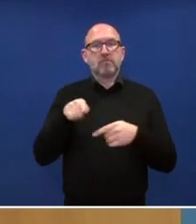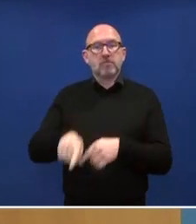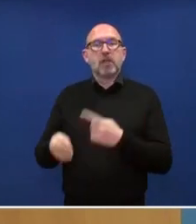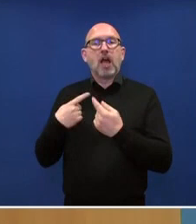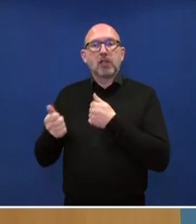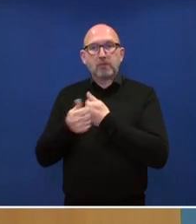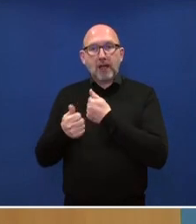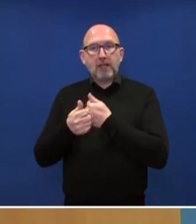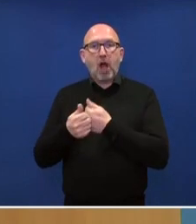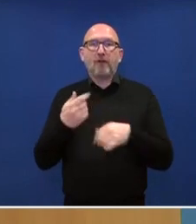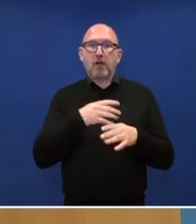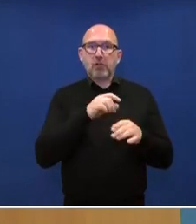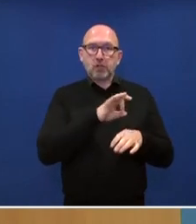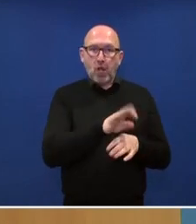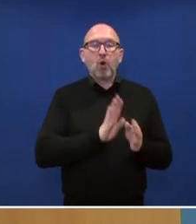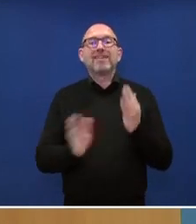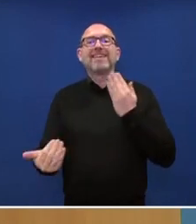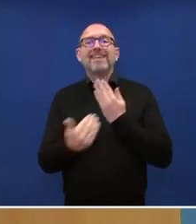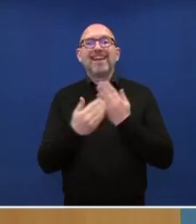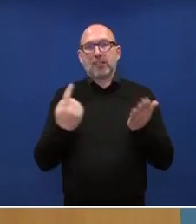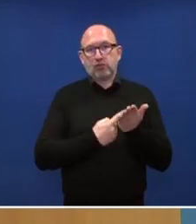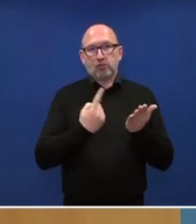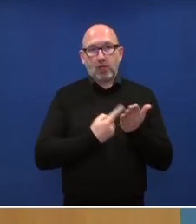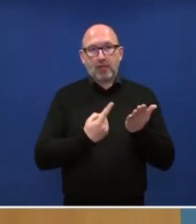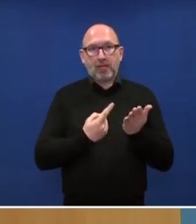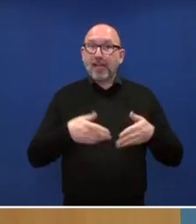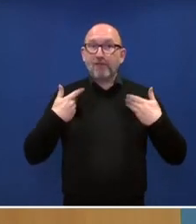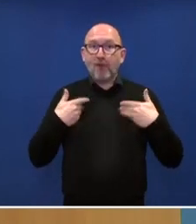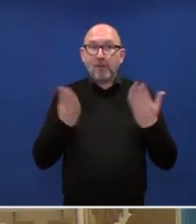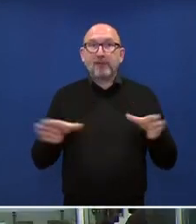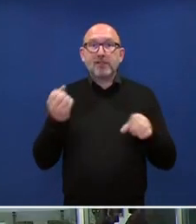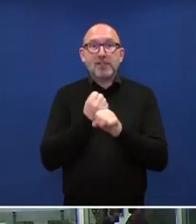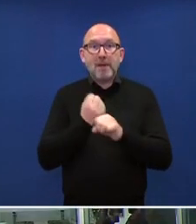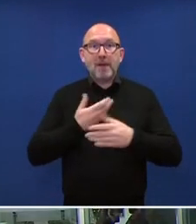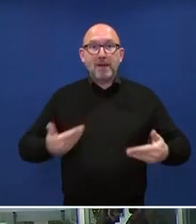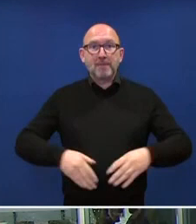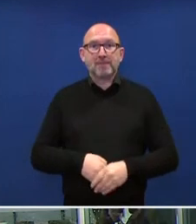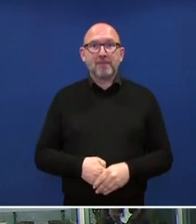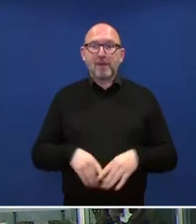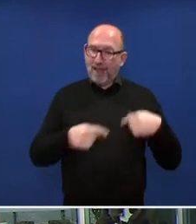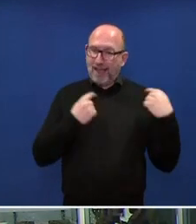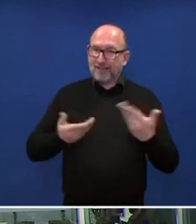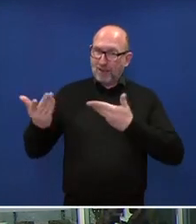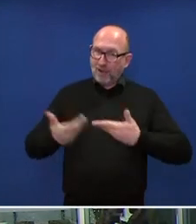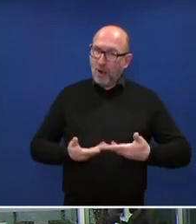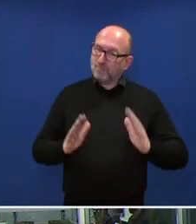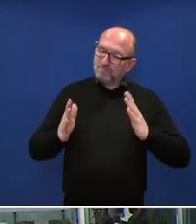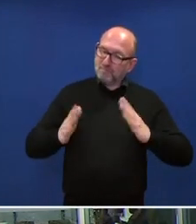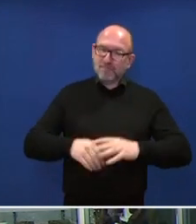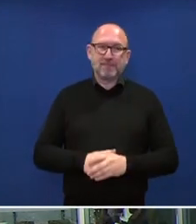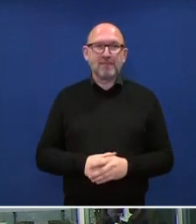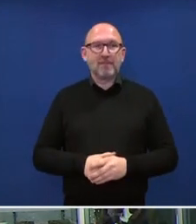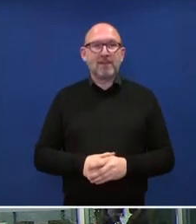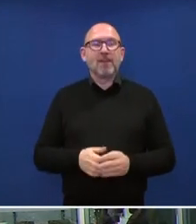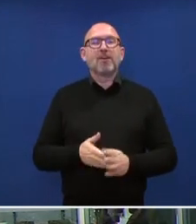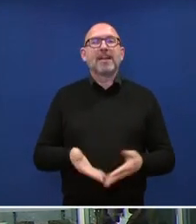für die Zollabteilung und für indirekte Steuern. Und ich freue mich auf die Zusammenarbeit hier. Das tun wir auch. Herzlich willkommen. Und dann darf ich Ihnen noch unser kleines